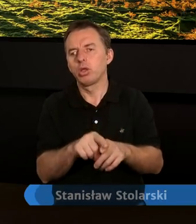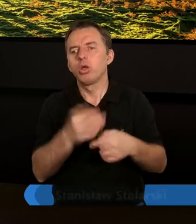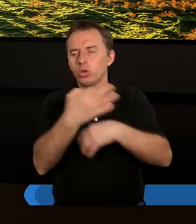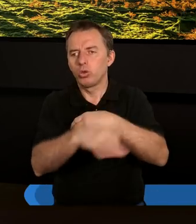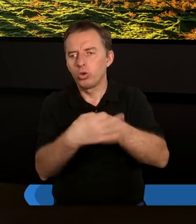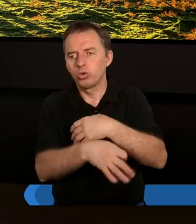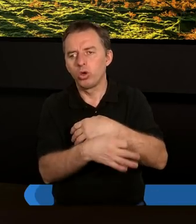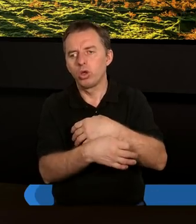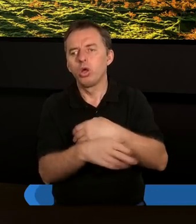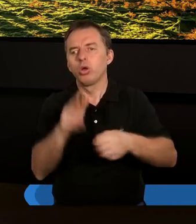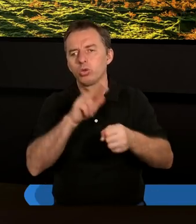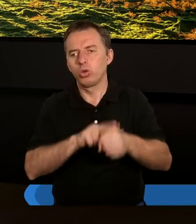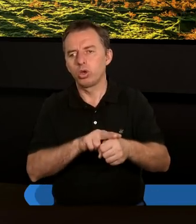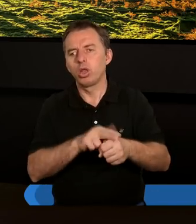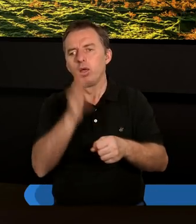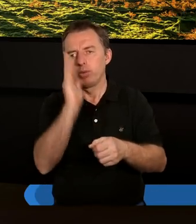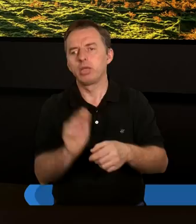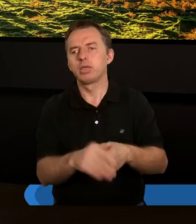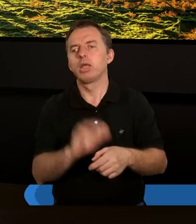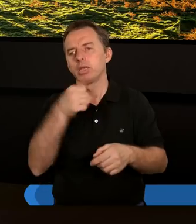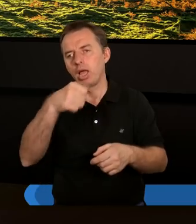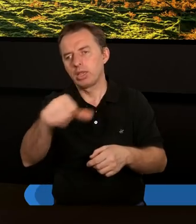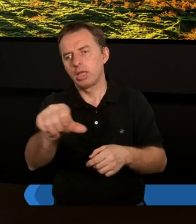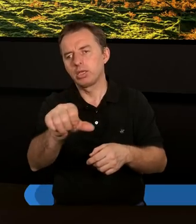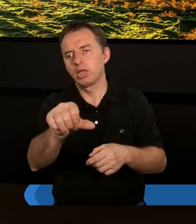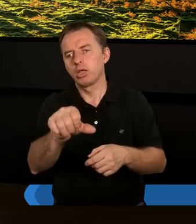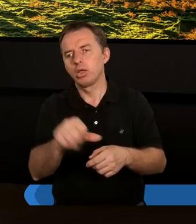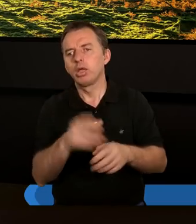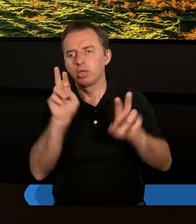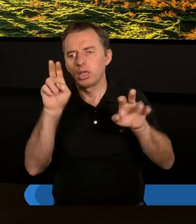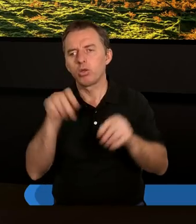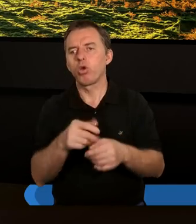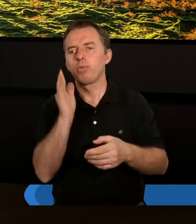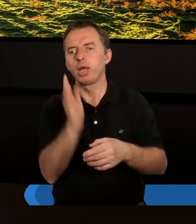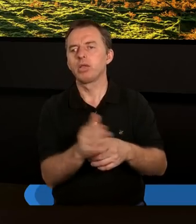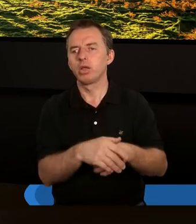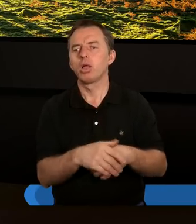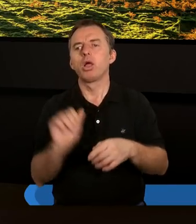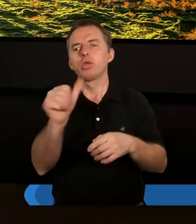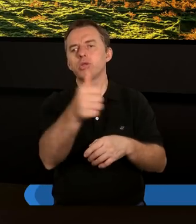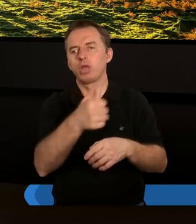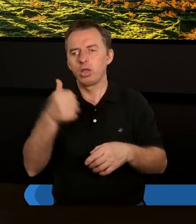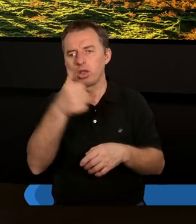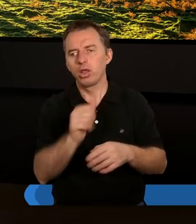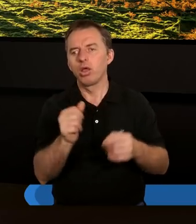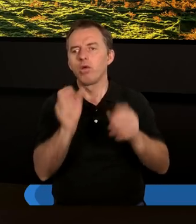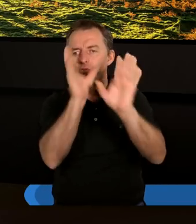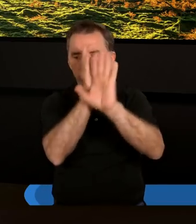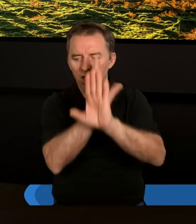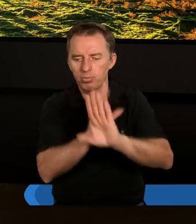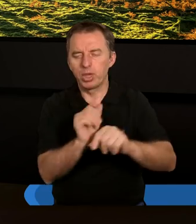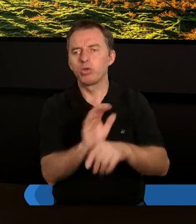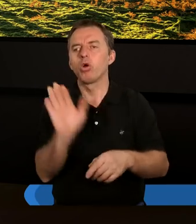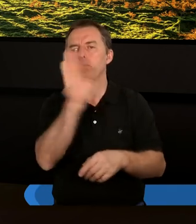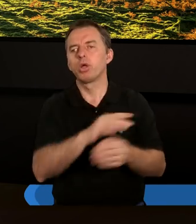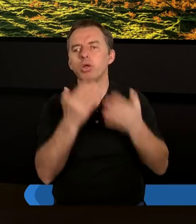na studium, które odbędzie się za tydzień, a zatytułowane będzie Jedność w Wielbieniu